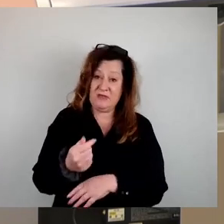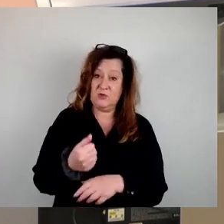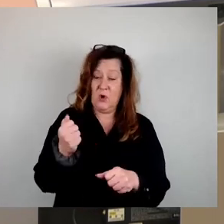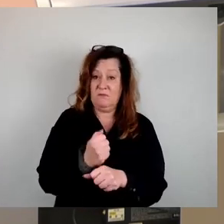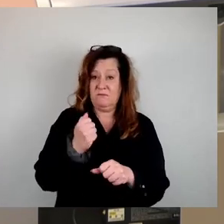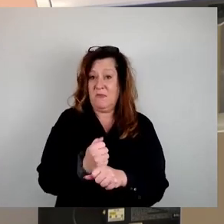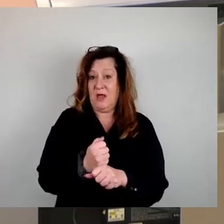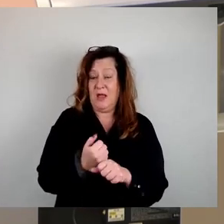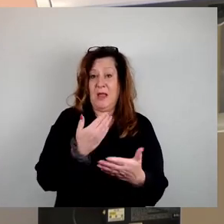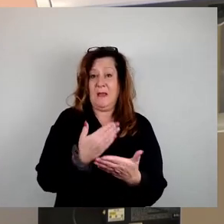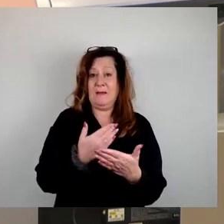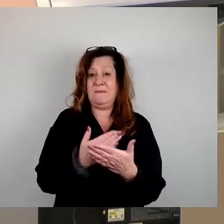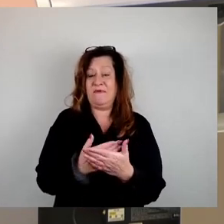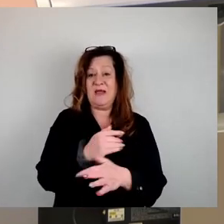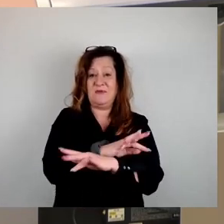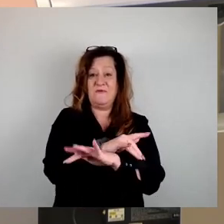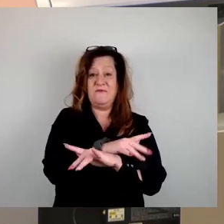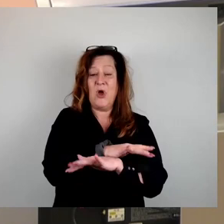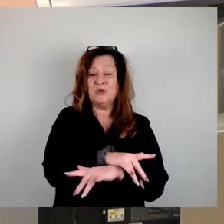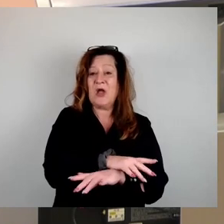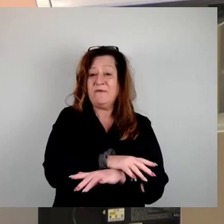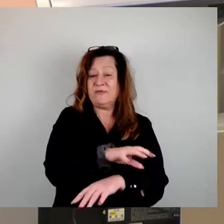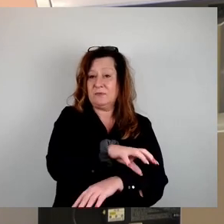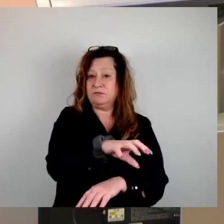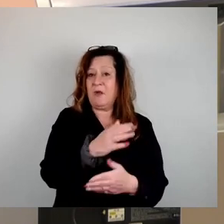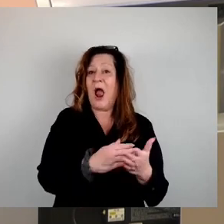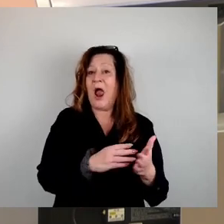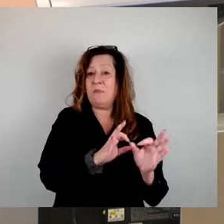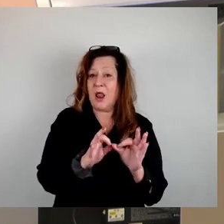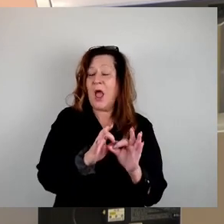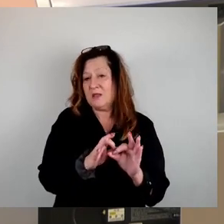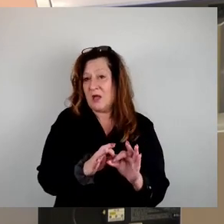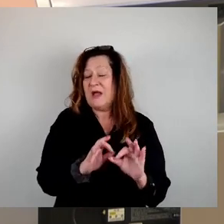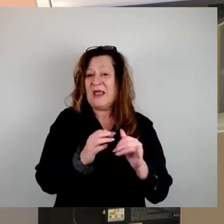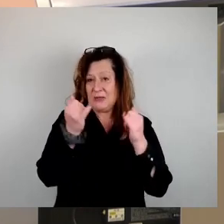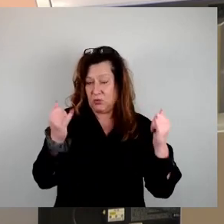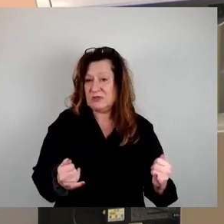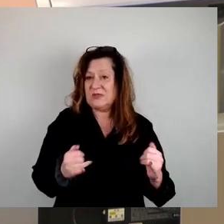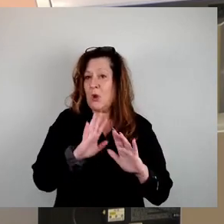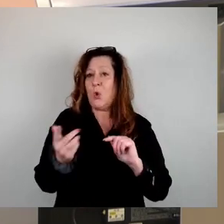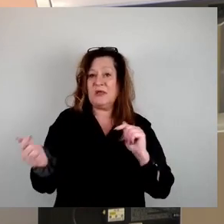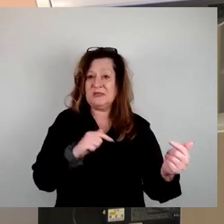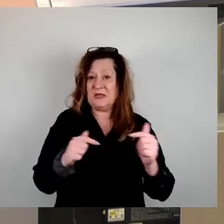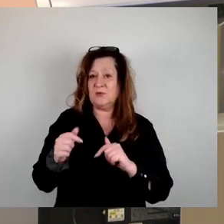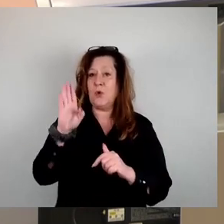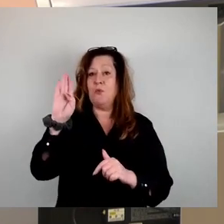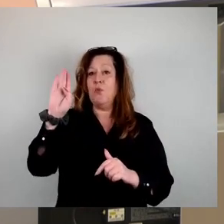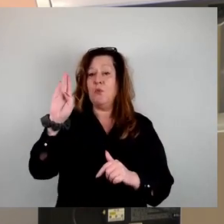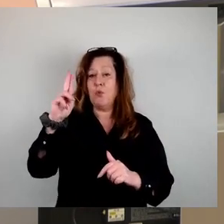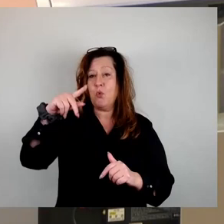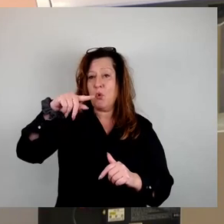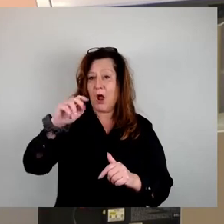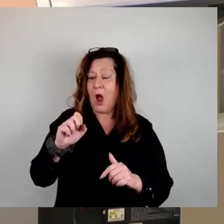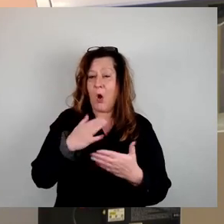Wirtschaftsansiedlung, der Halbleiterindustrie und der auch eben geführten Diskussion über die BUGA, bei der Investitionen von